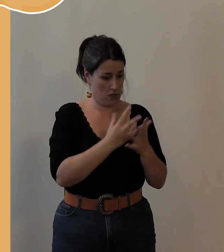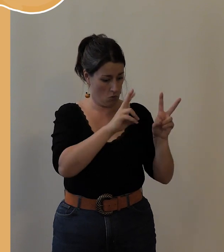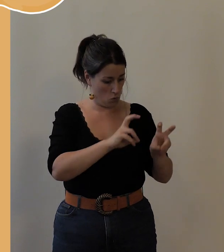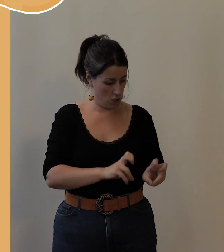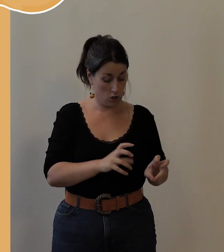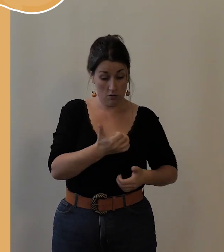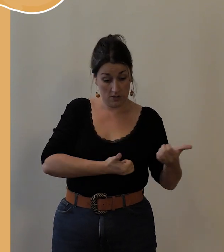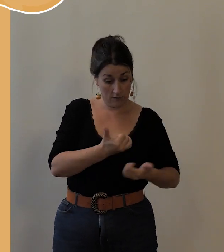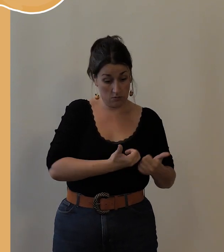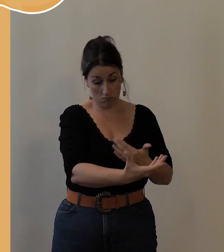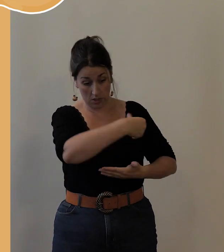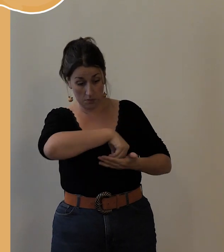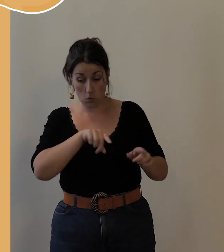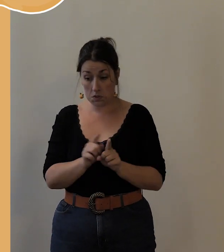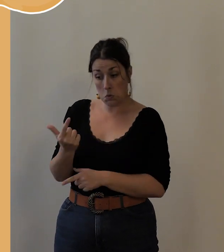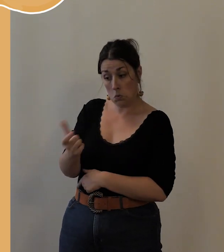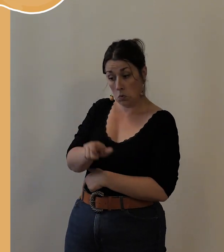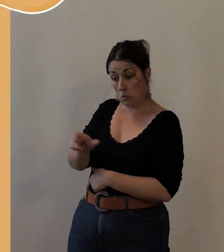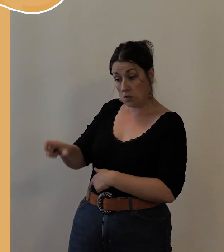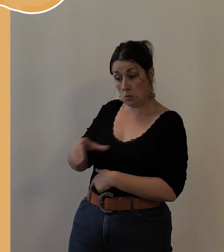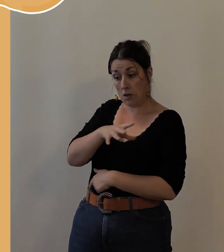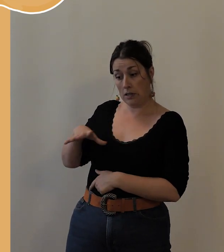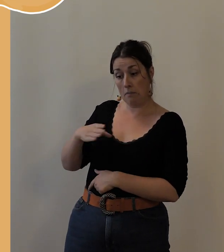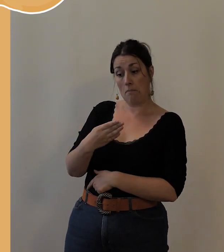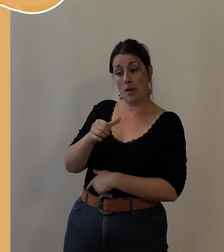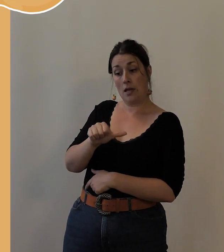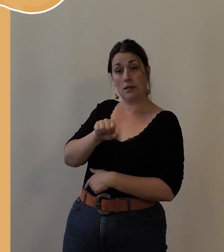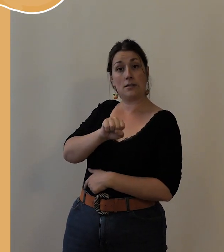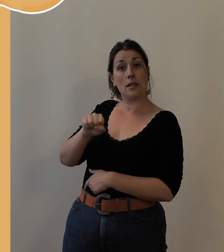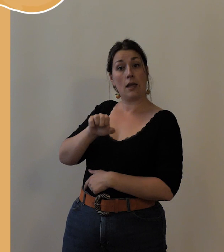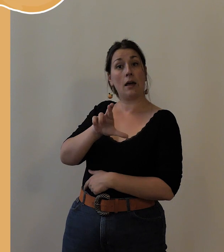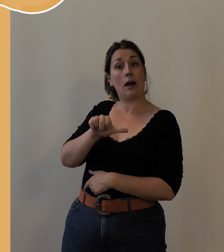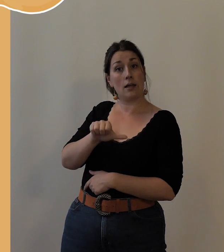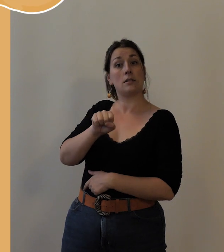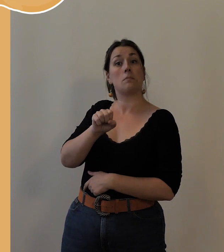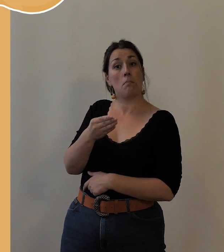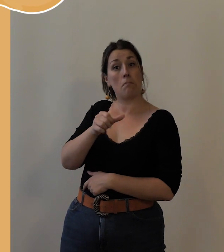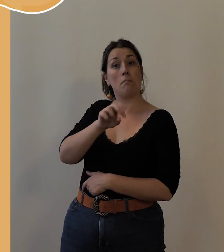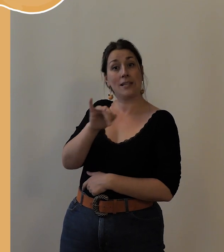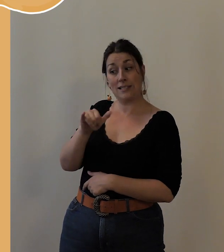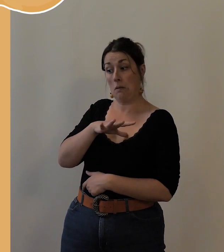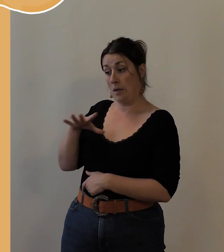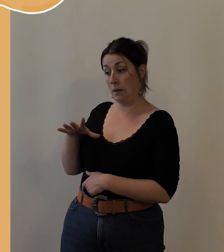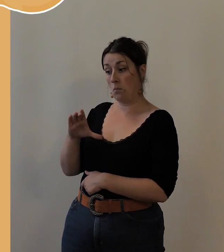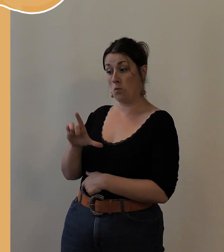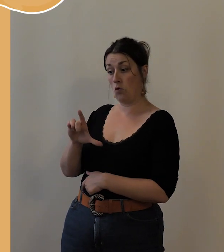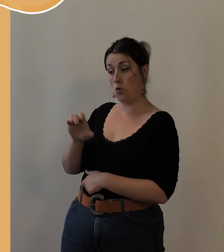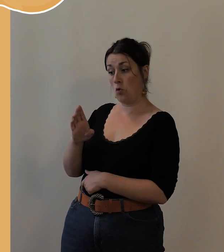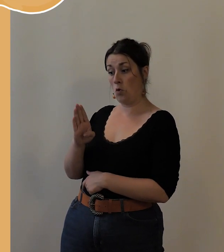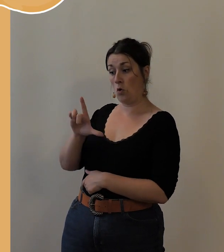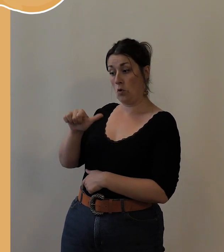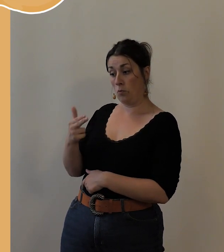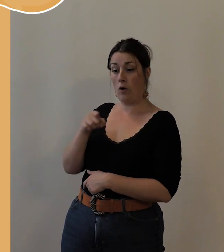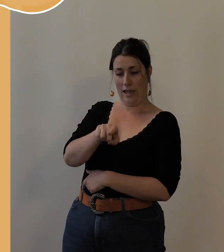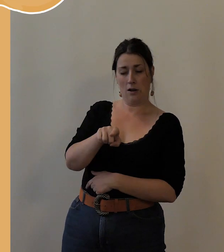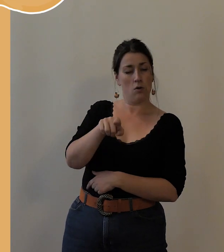service et plus particulièrement deux personnes. Mme Nasser Asmati, qui est là ce soir, et Mme Carole Leblanc, qui m'a accompagné